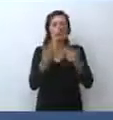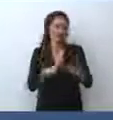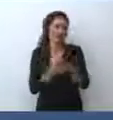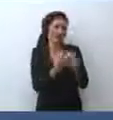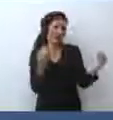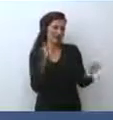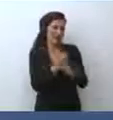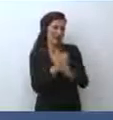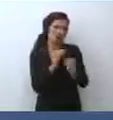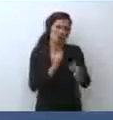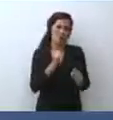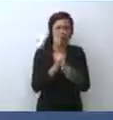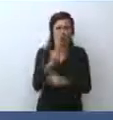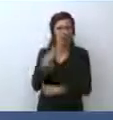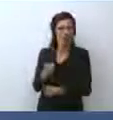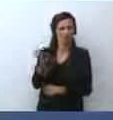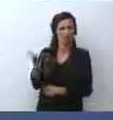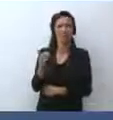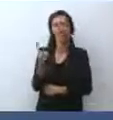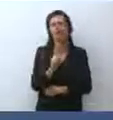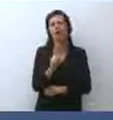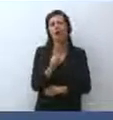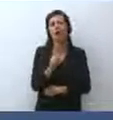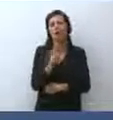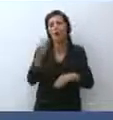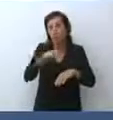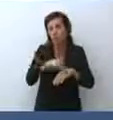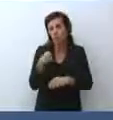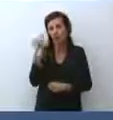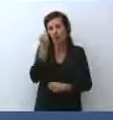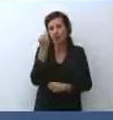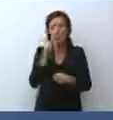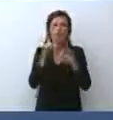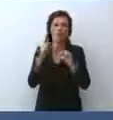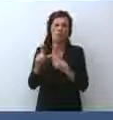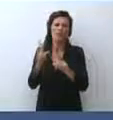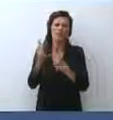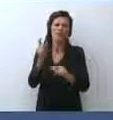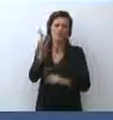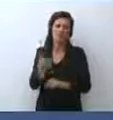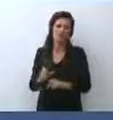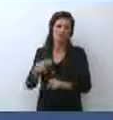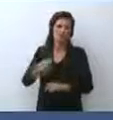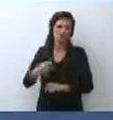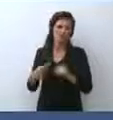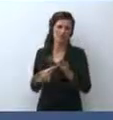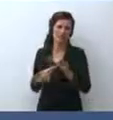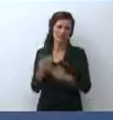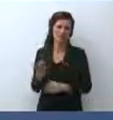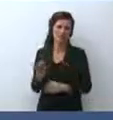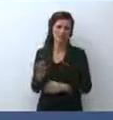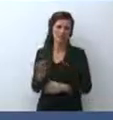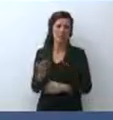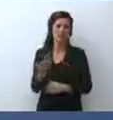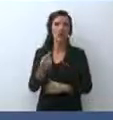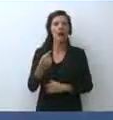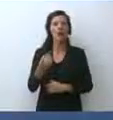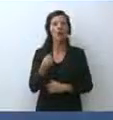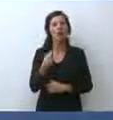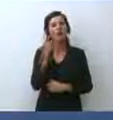Ma anche un po' offensivo nei confronti del Presidente della Repubblica. Comunque, a parte l'offensivo, no, non vedo la fine, non vedo